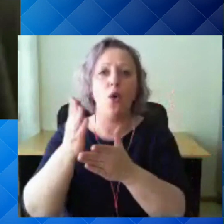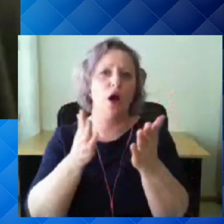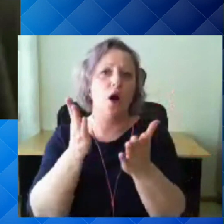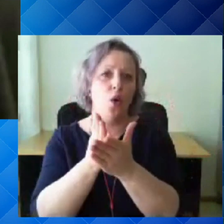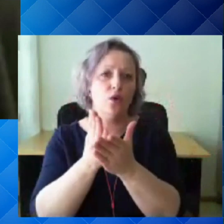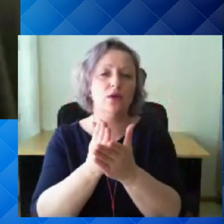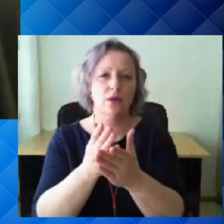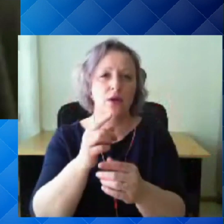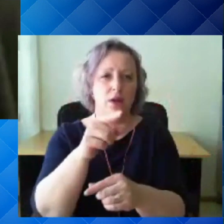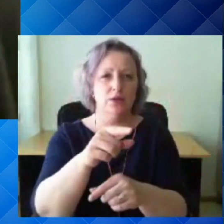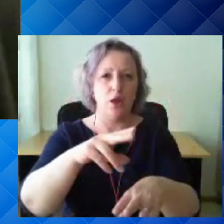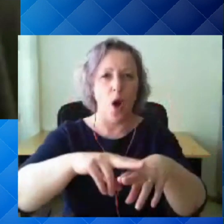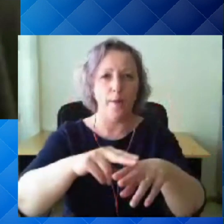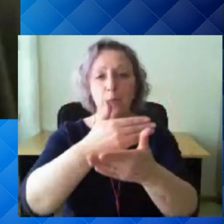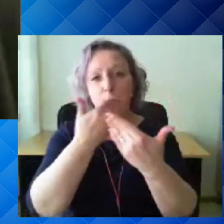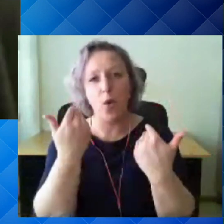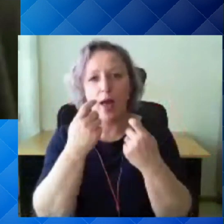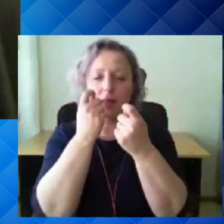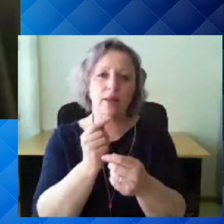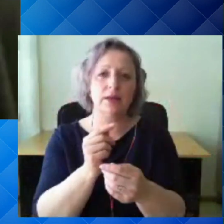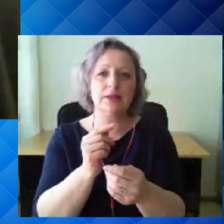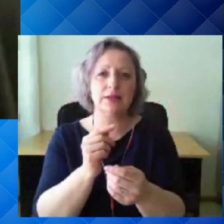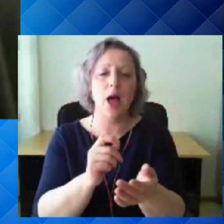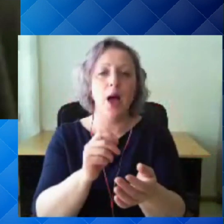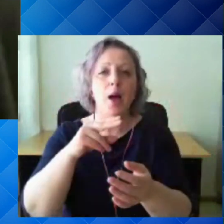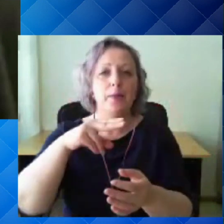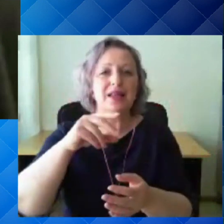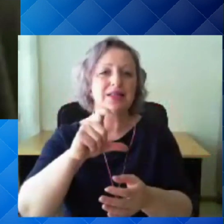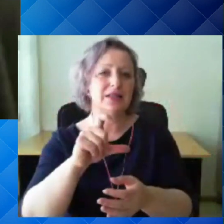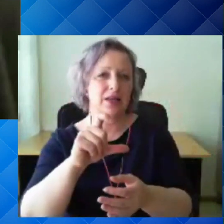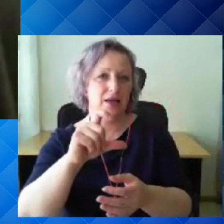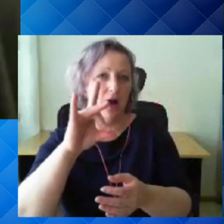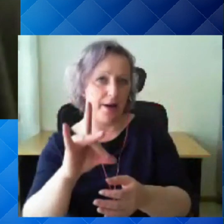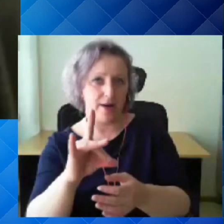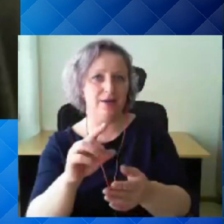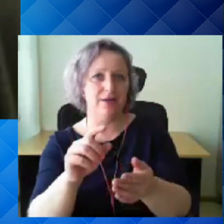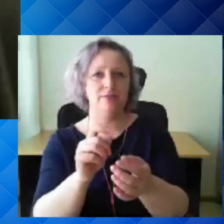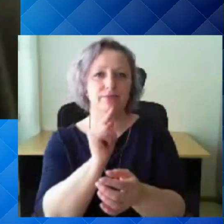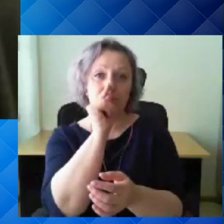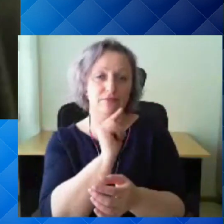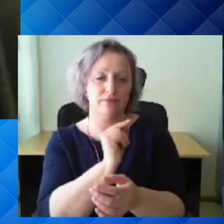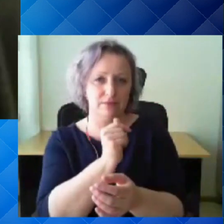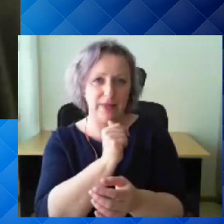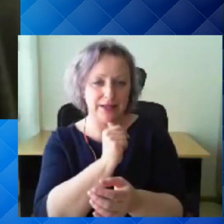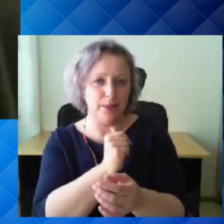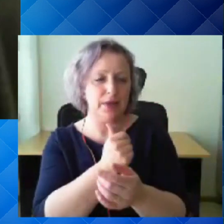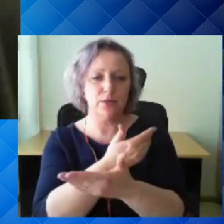kohapeal PCR testimise võimalust. Samamoodi kasutame seda hoolekande